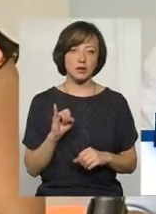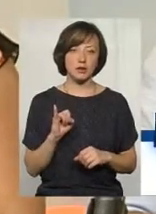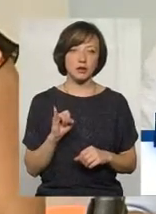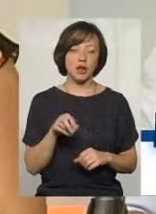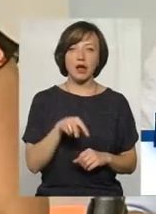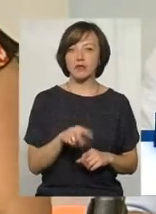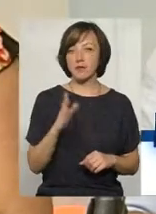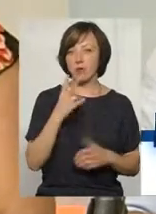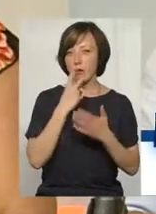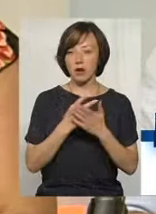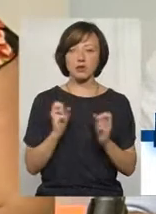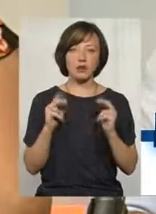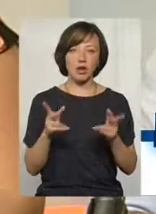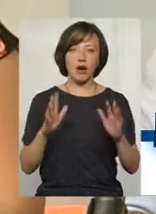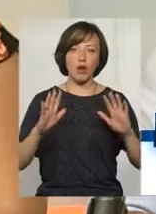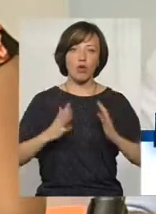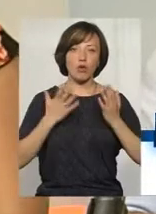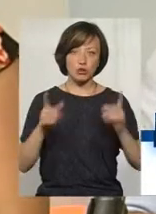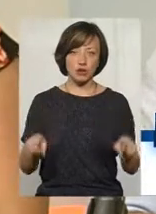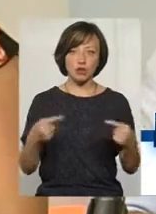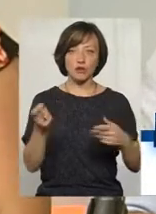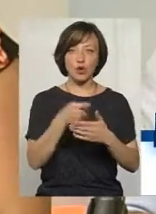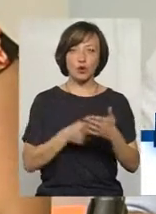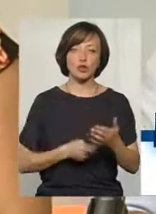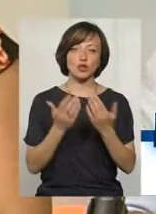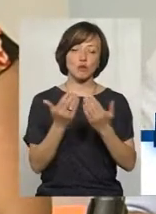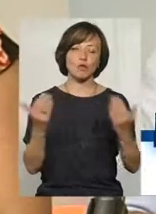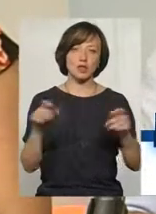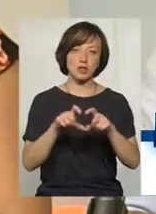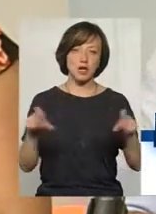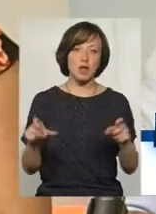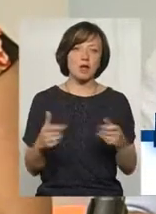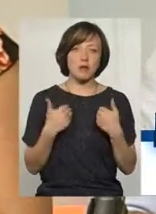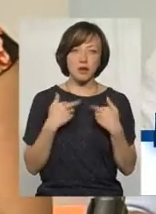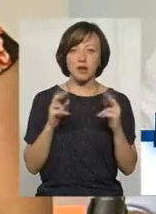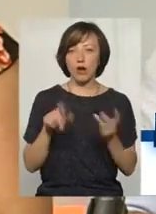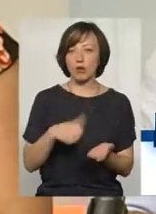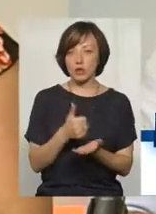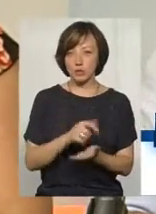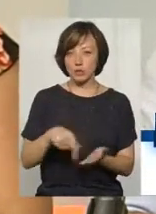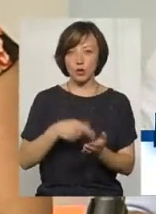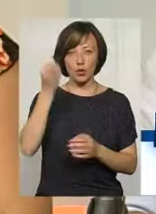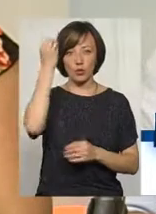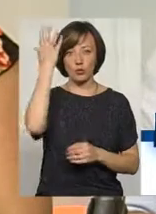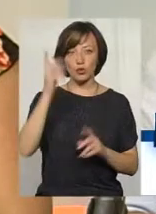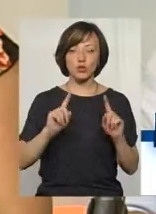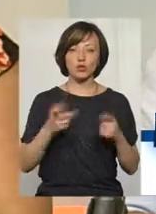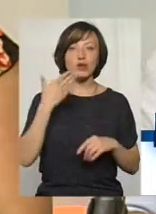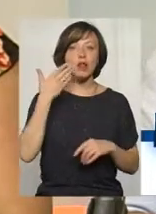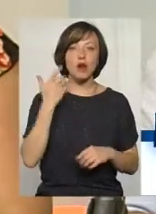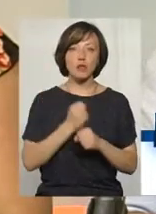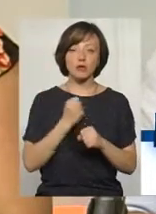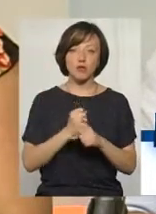Лазиславовні ми побачили, як ожив, власне, художній наш музей. Мені, як очільнику міської культури, дуже легко